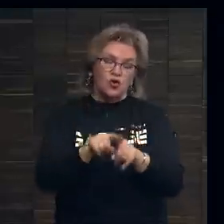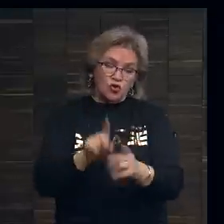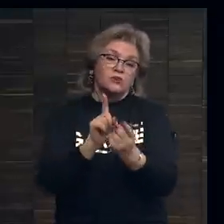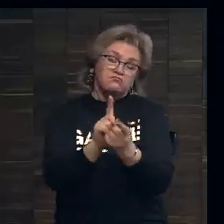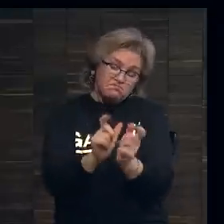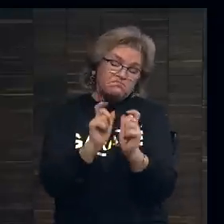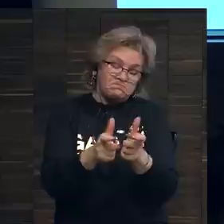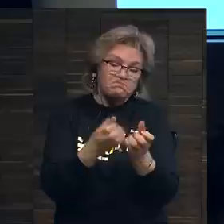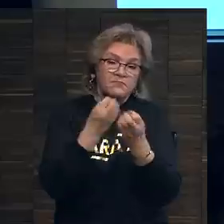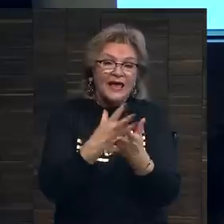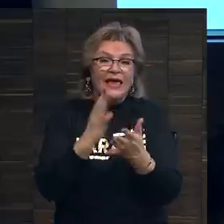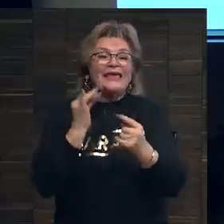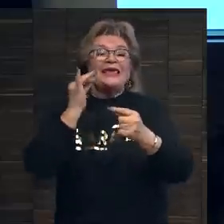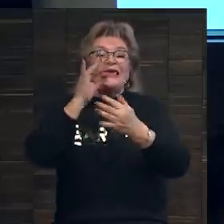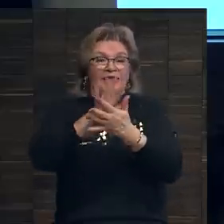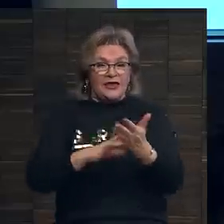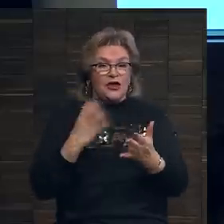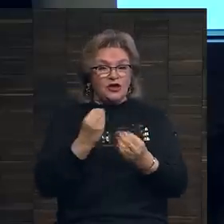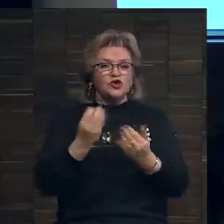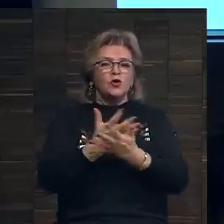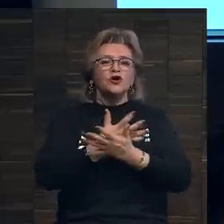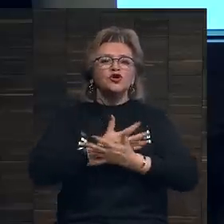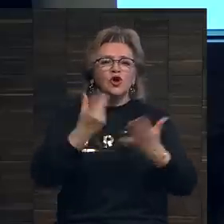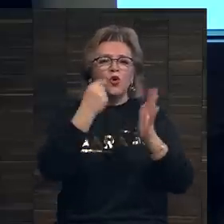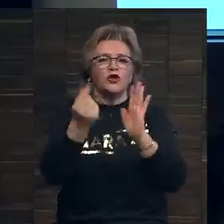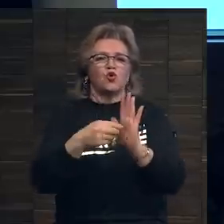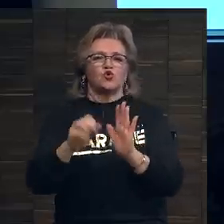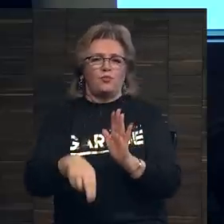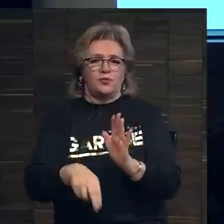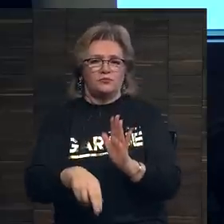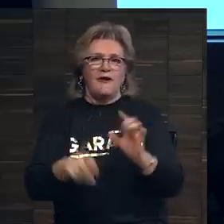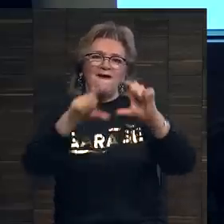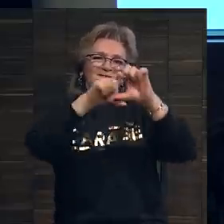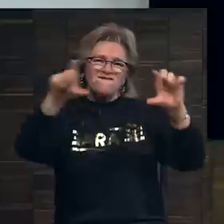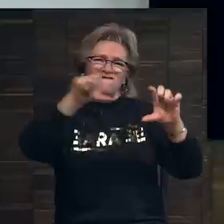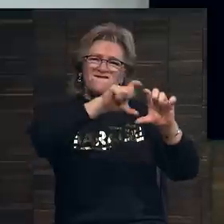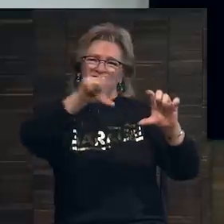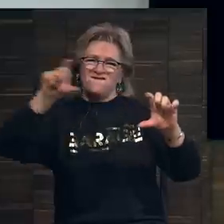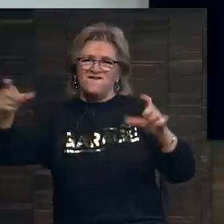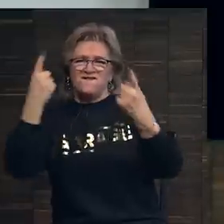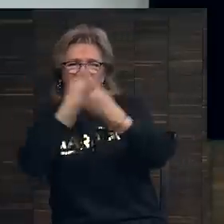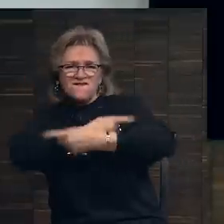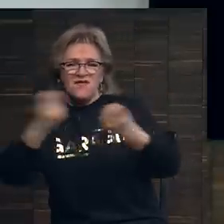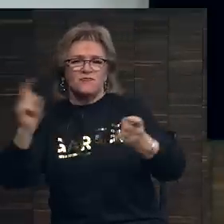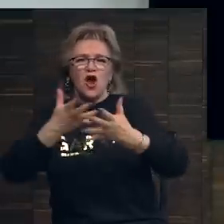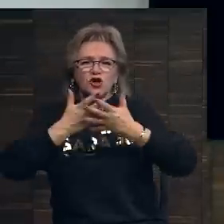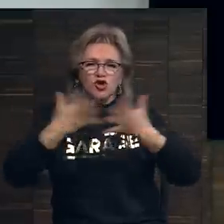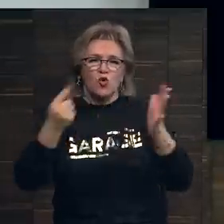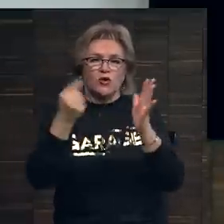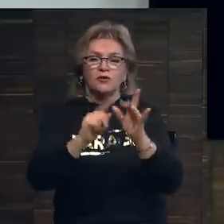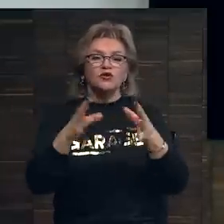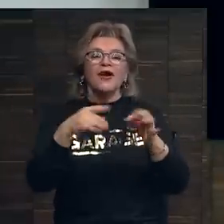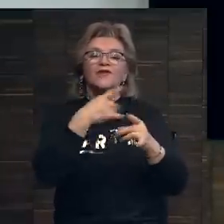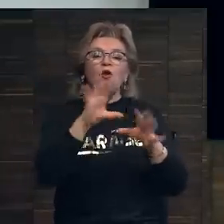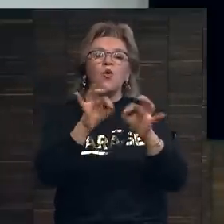пойдут навстречу. И далее широкий доступ. Я пишу это заглавными буквами. Потому что я говорил о